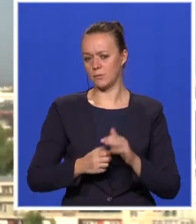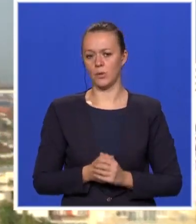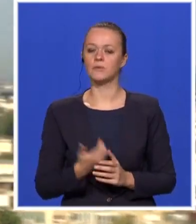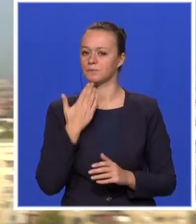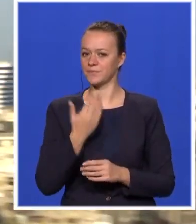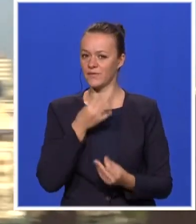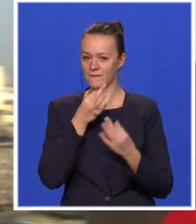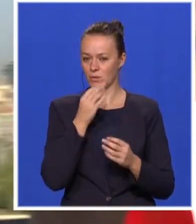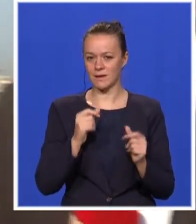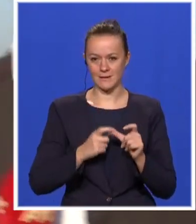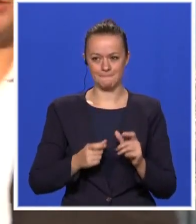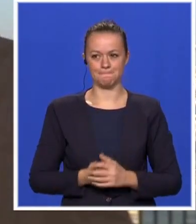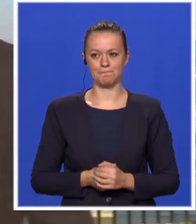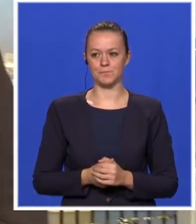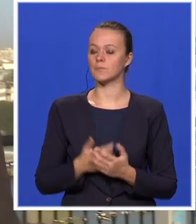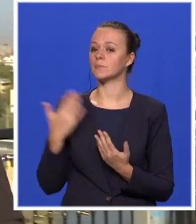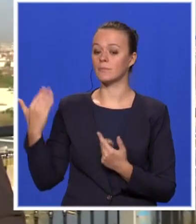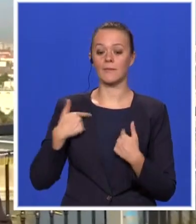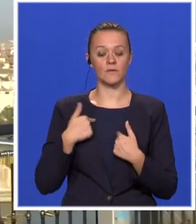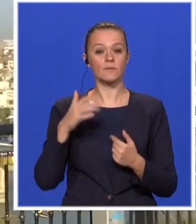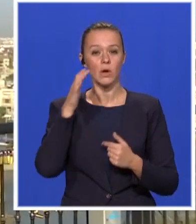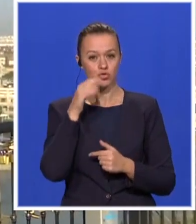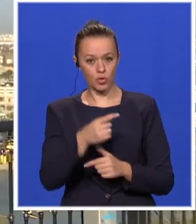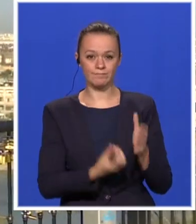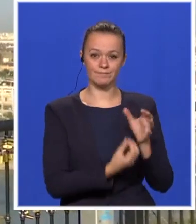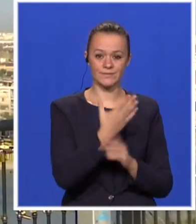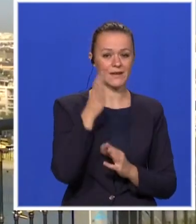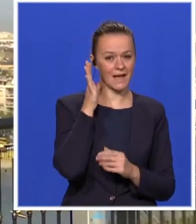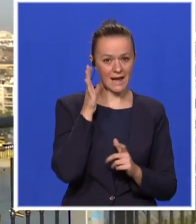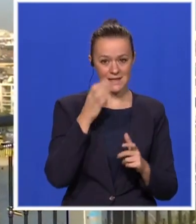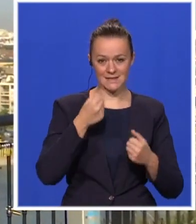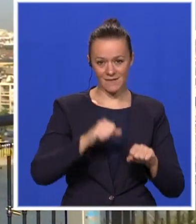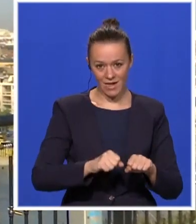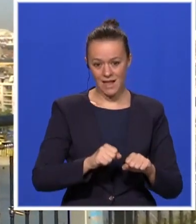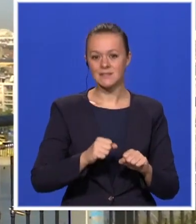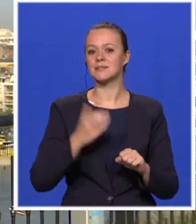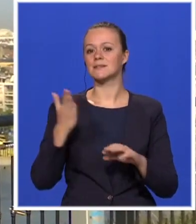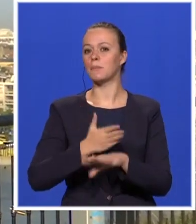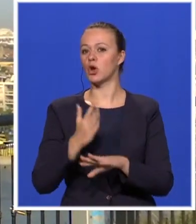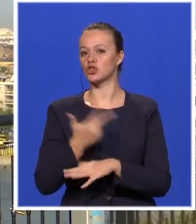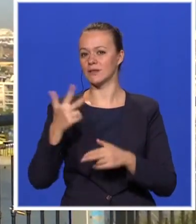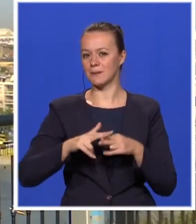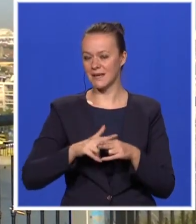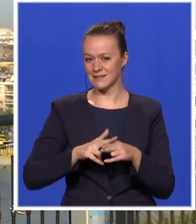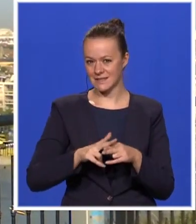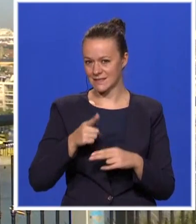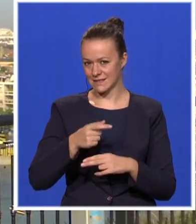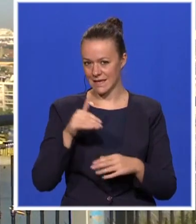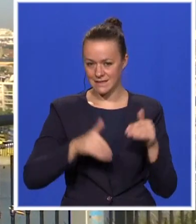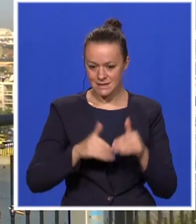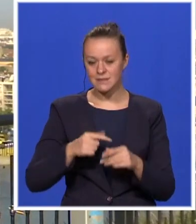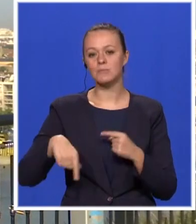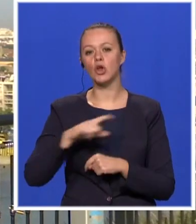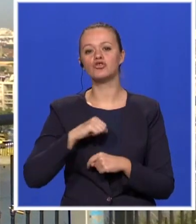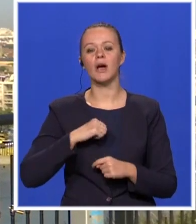za RTS. Rekla Vesna, evo, čuli smo formirana je gradska vlast, posle tri meseca nakon izbora, čekamo da se formira